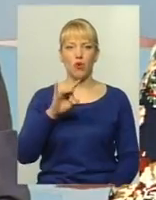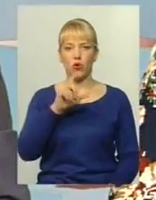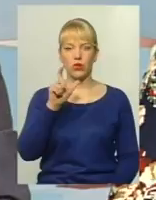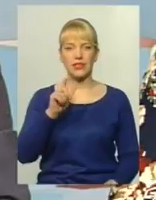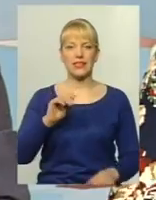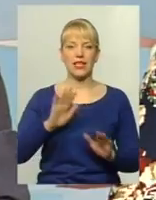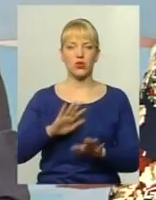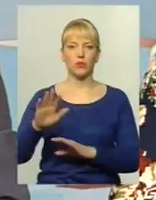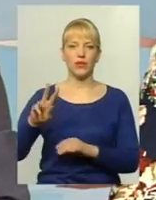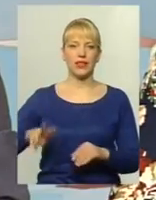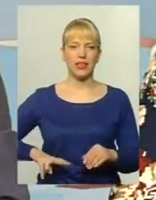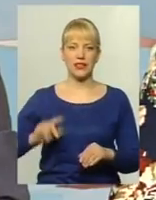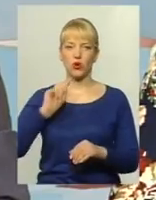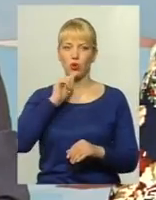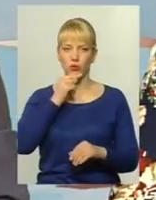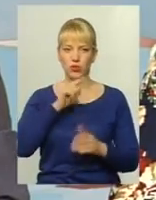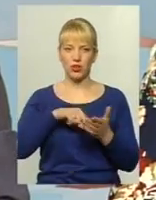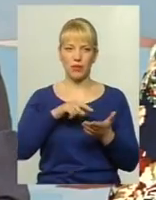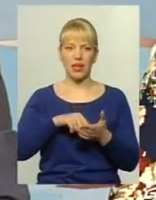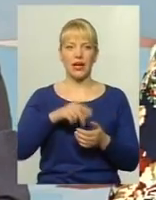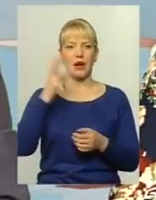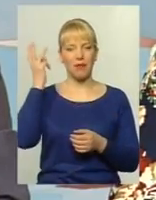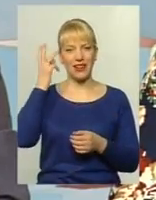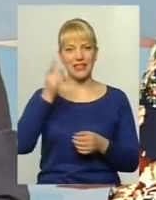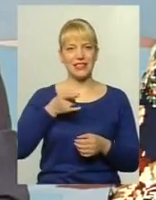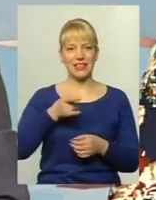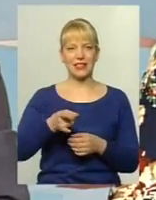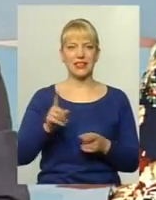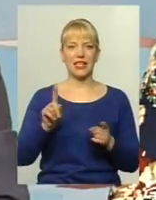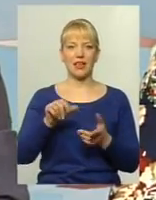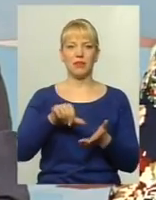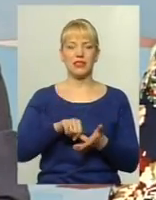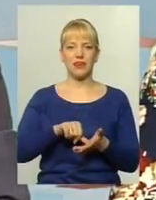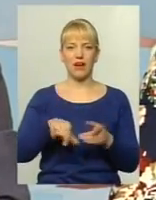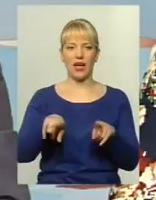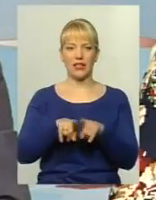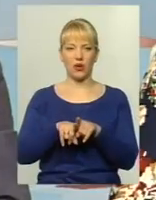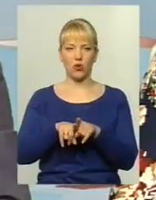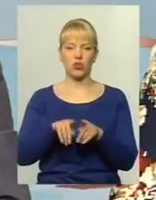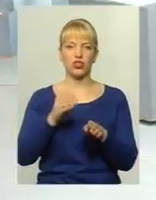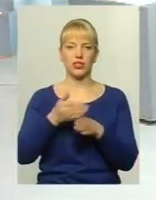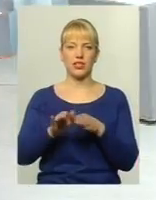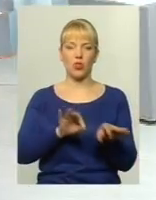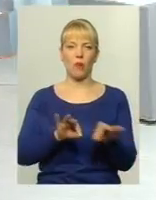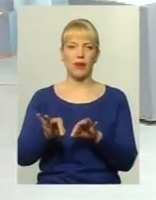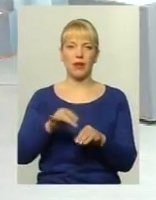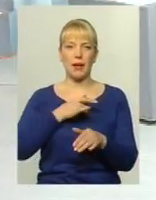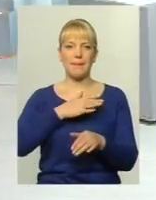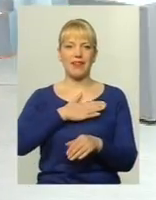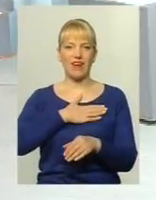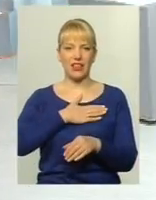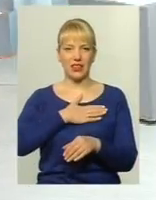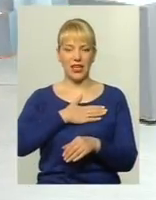економічних питань Товариства Хмельницьке таксі Яка представляє теж частину перевізників приватних